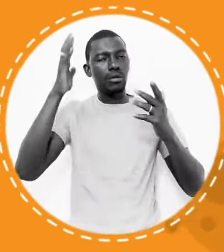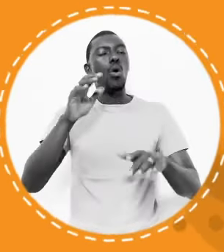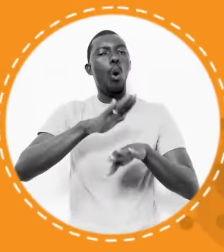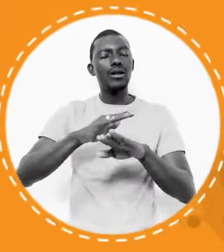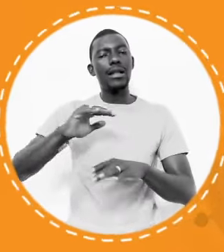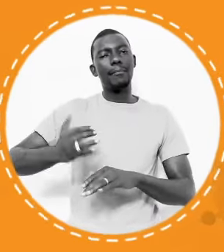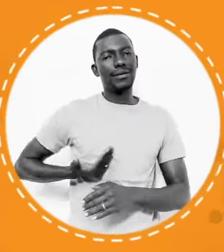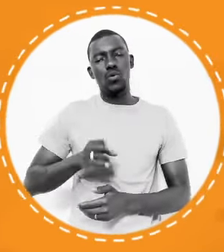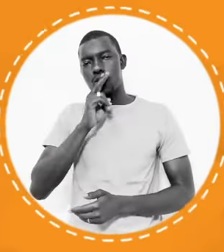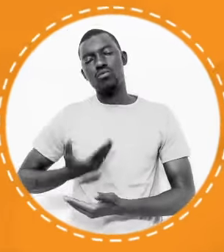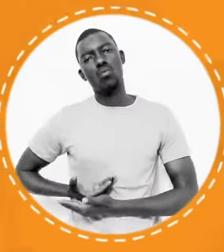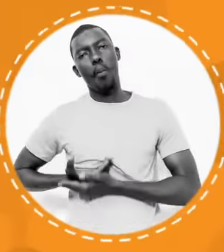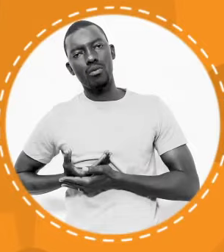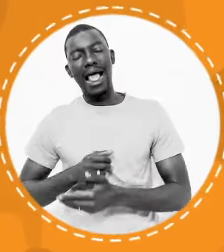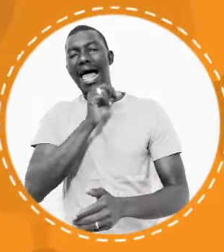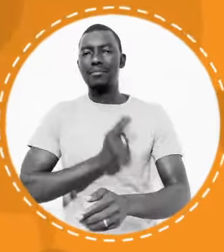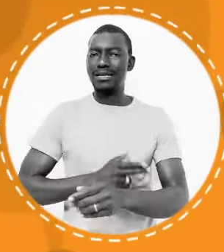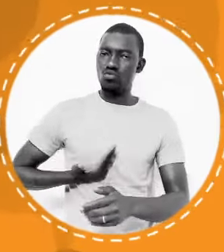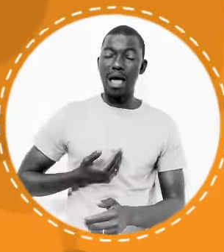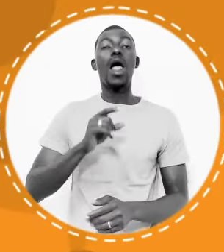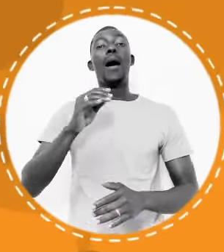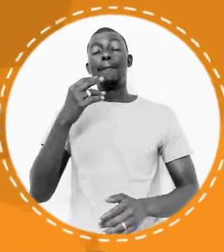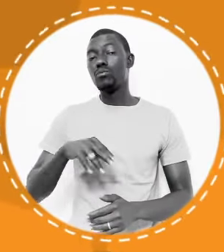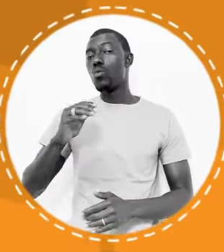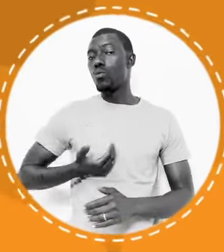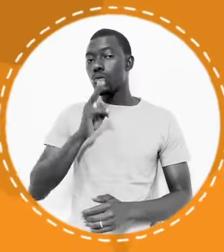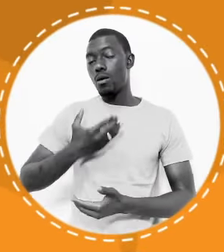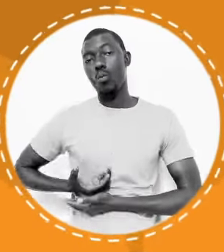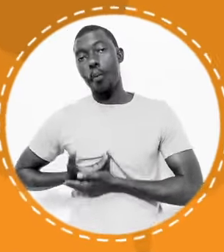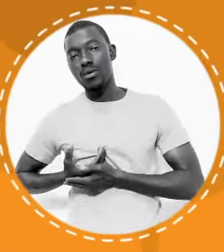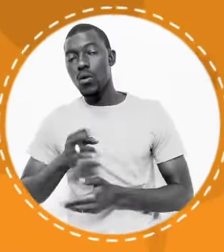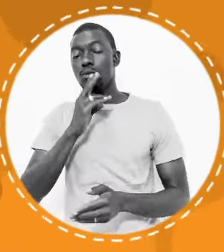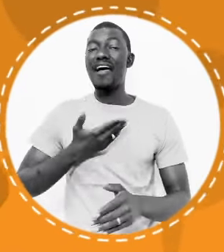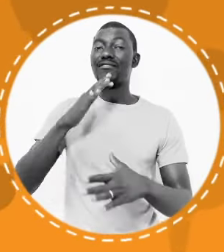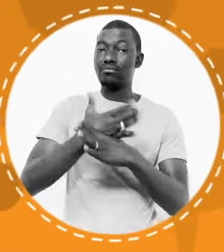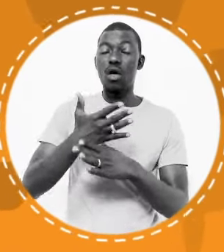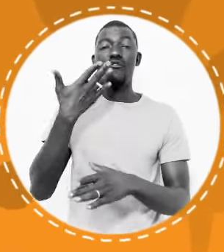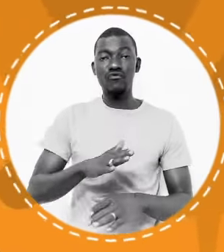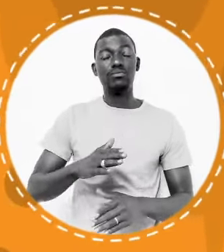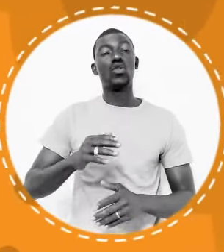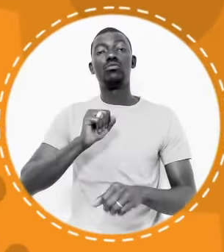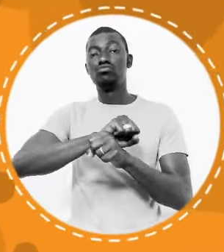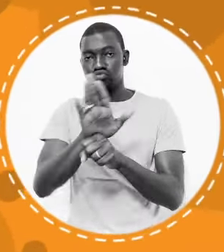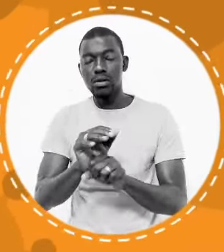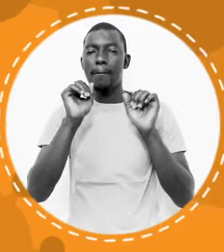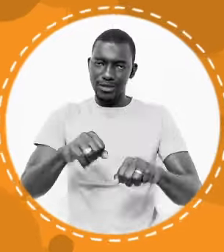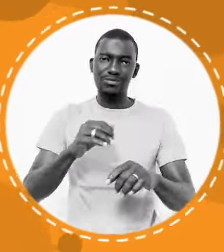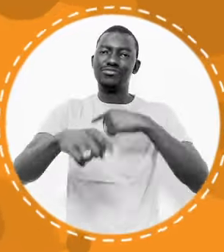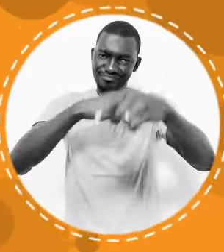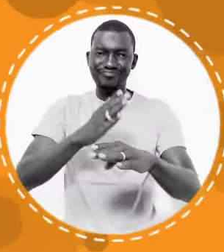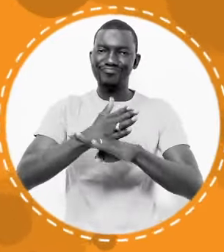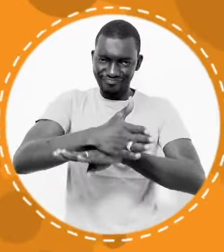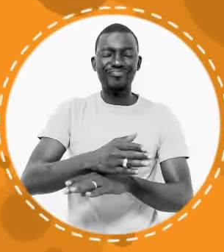akitawo ko labi sitayu ni mwini ngol hinoraba ndi na unarewiete ndi coronavirus. Kono watudo kaladojo ma ilo